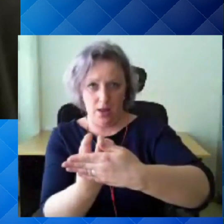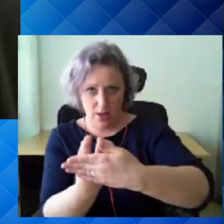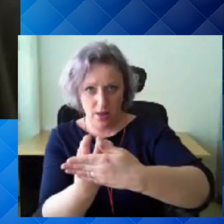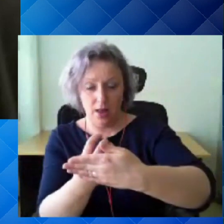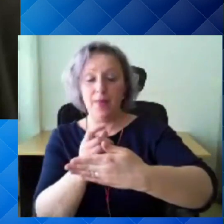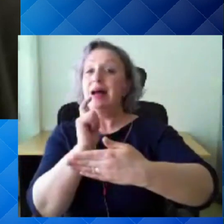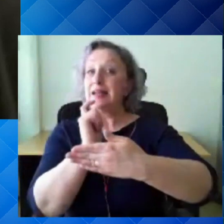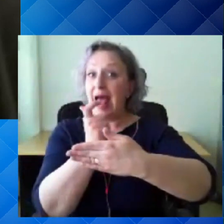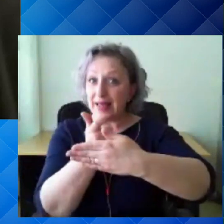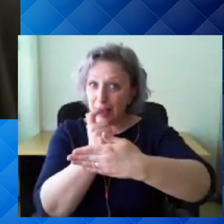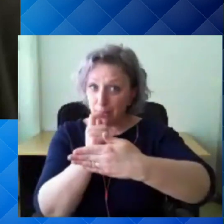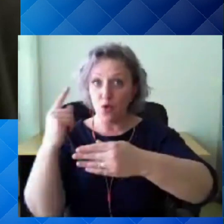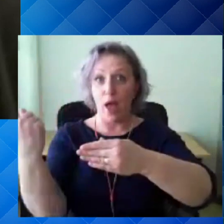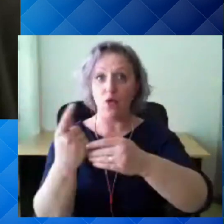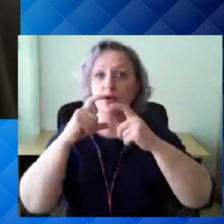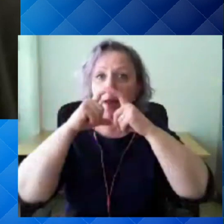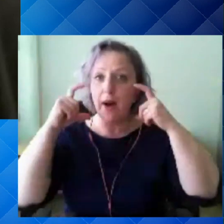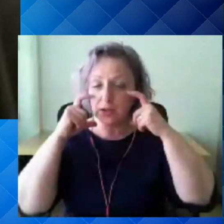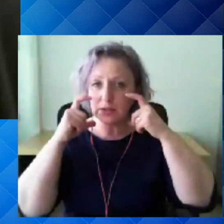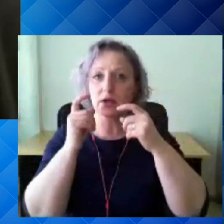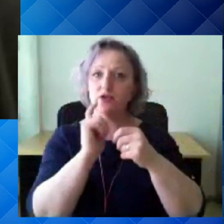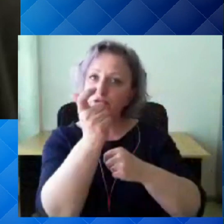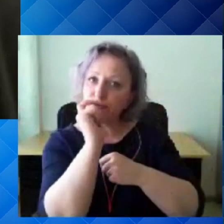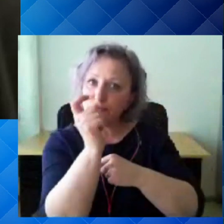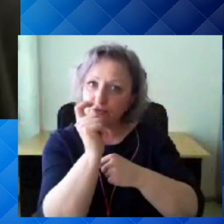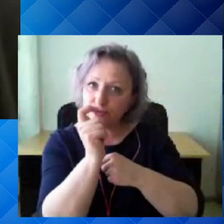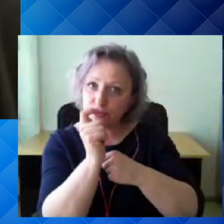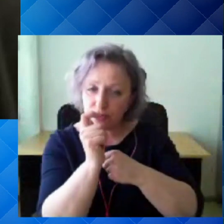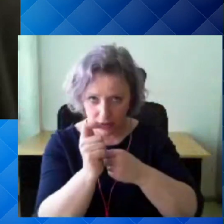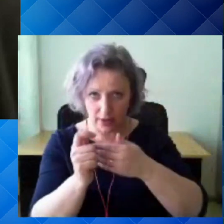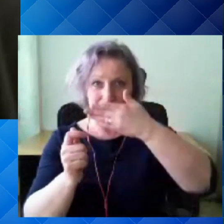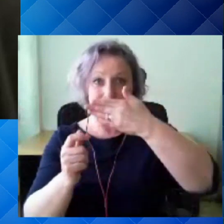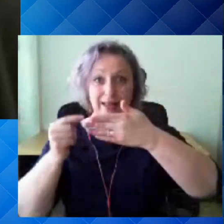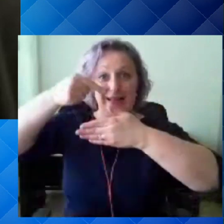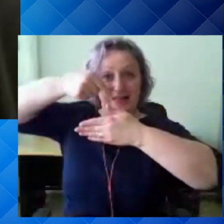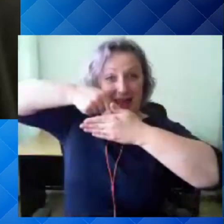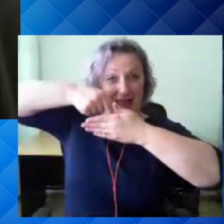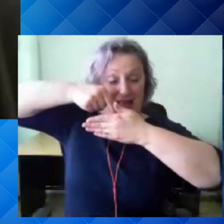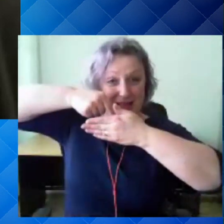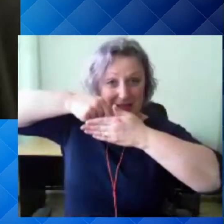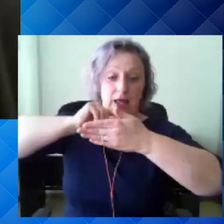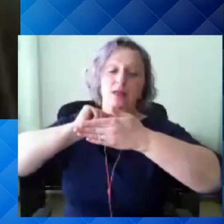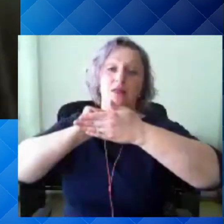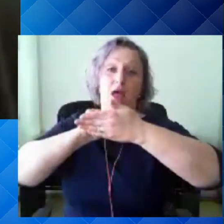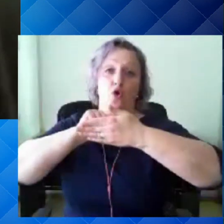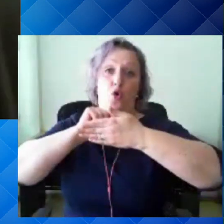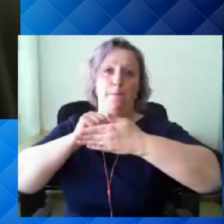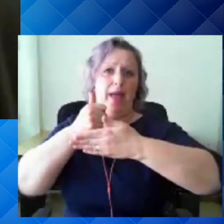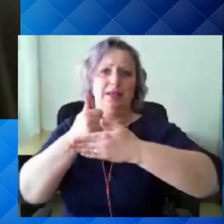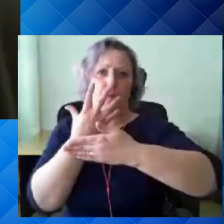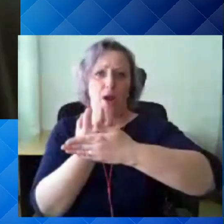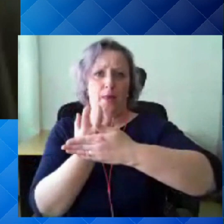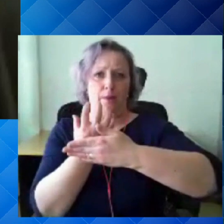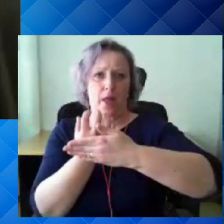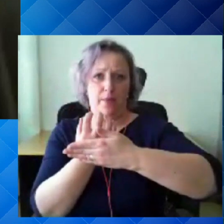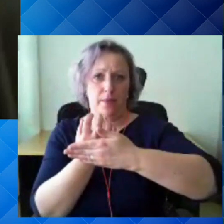räägime ja meil on ühekordselt kasutatav mask ees, siis see sisepind on see, mis saastub meie enda nakkusega väga hästi. Ja kui